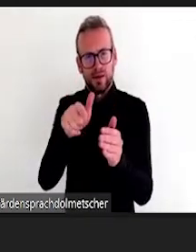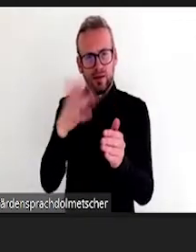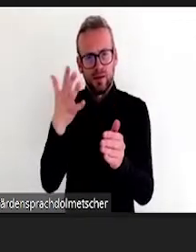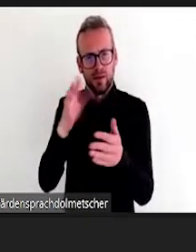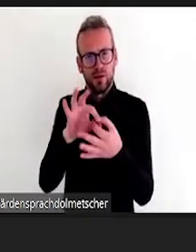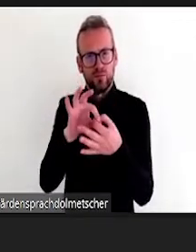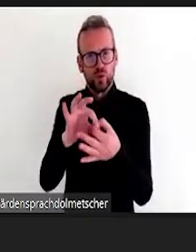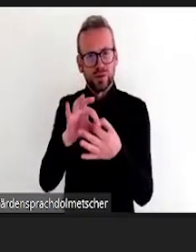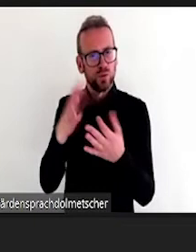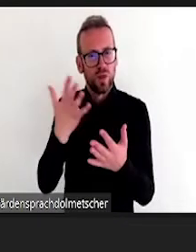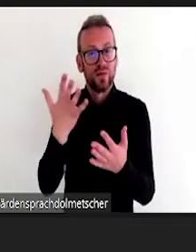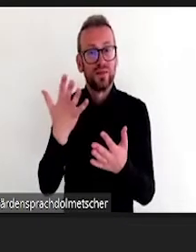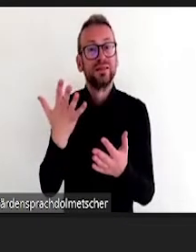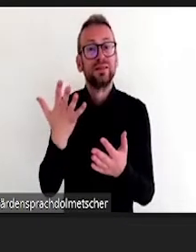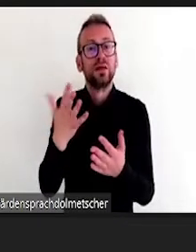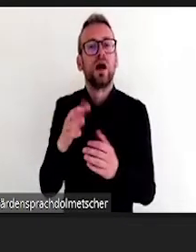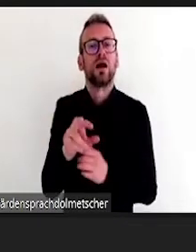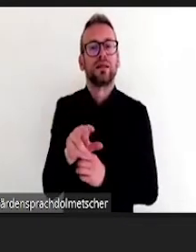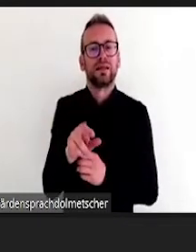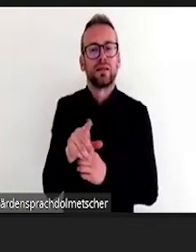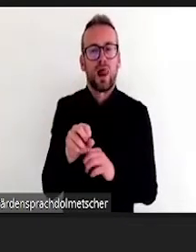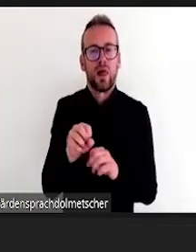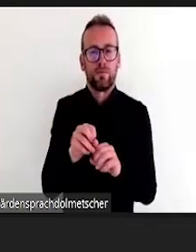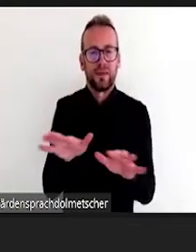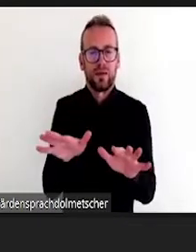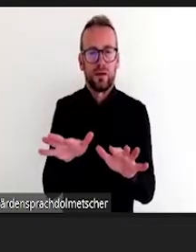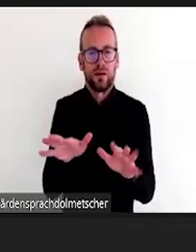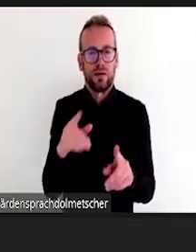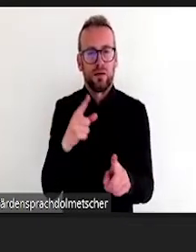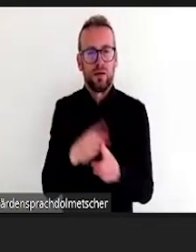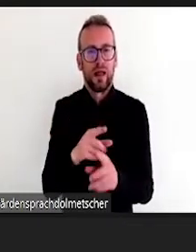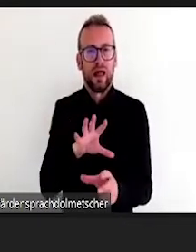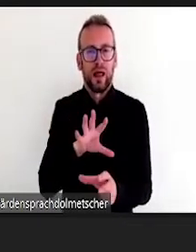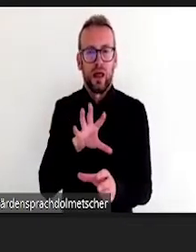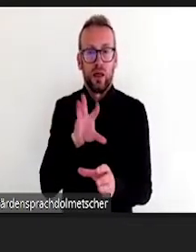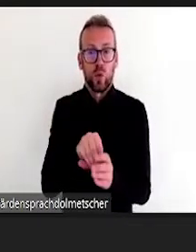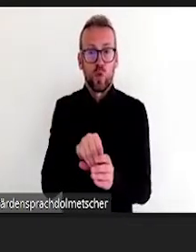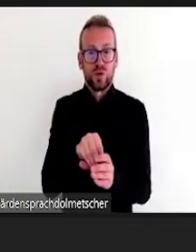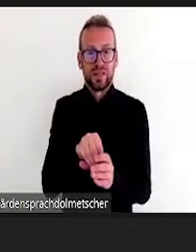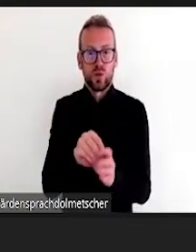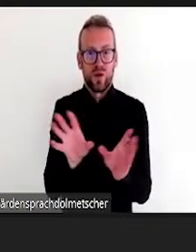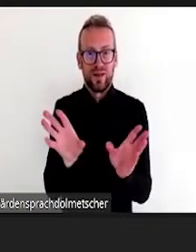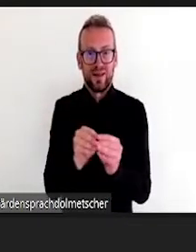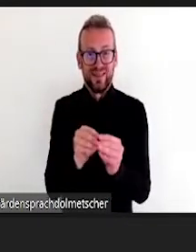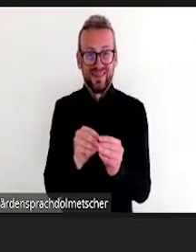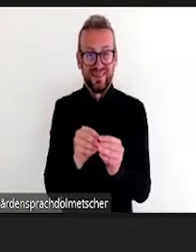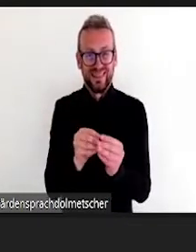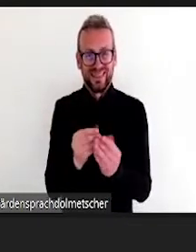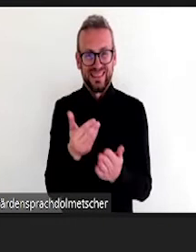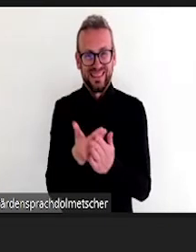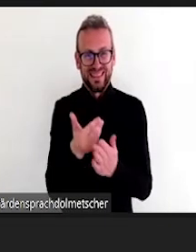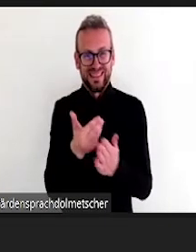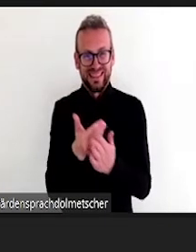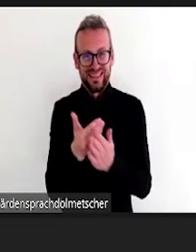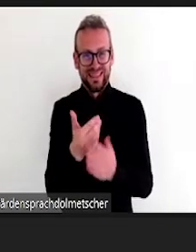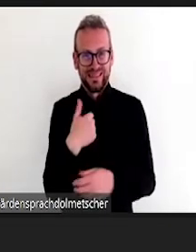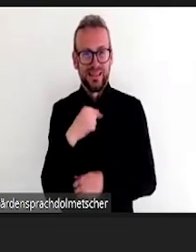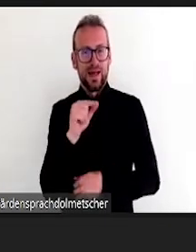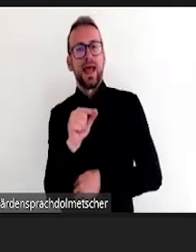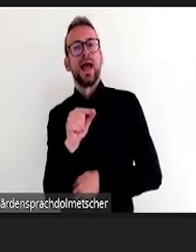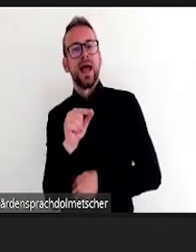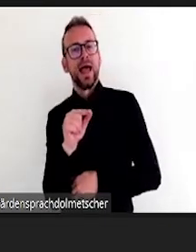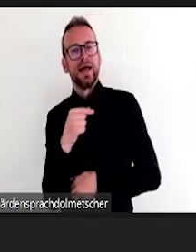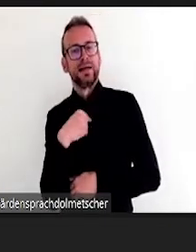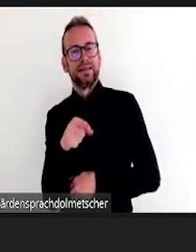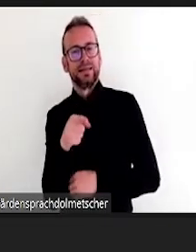Punkt. Ich habe mehr Differenzierungsmöglichkeiten, weil ich mehr verschiedene Kanäle bedienen kann. Vielleicht ahnt man es hier an der Präsentation